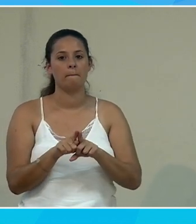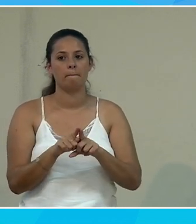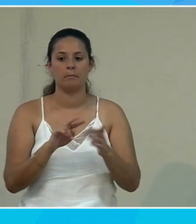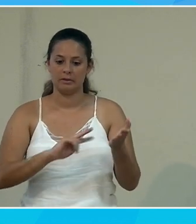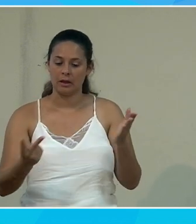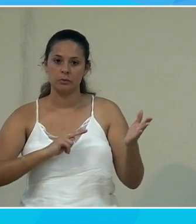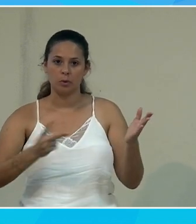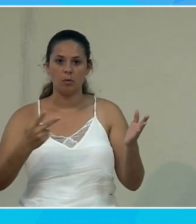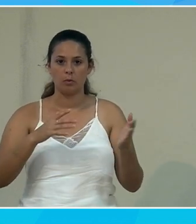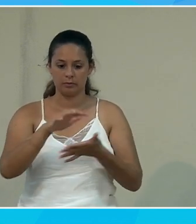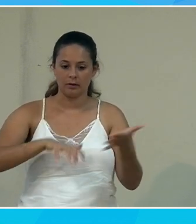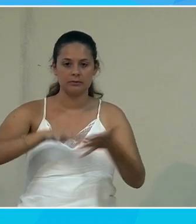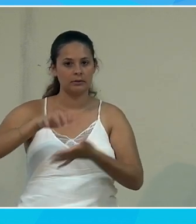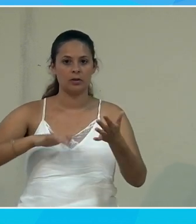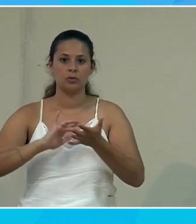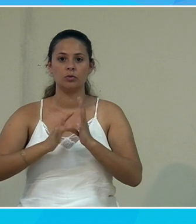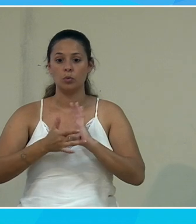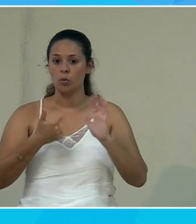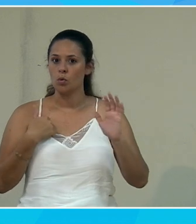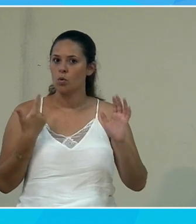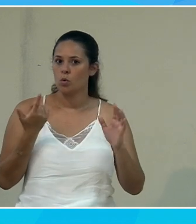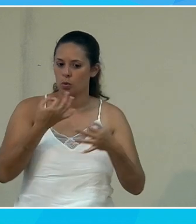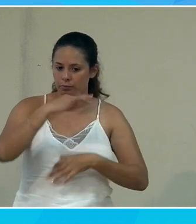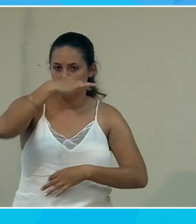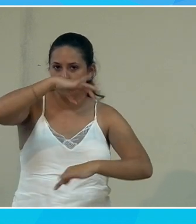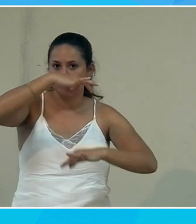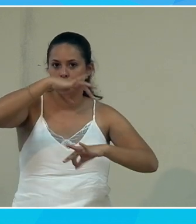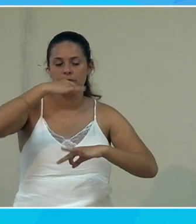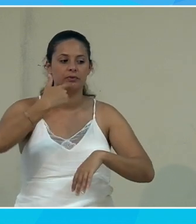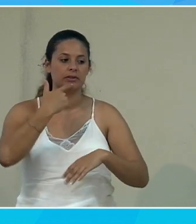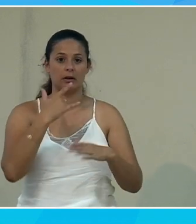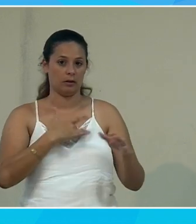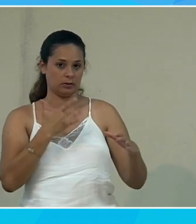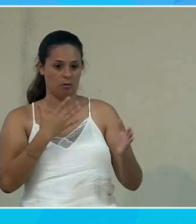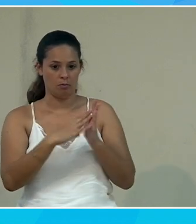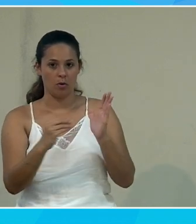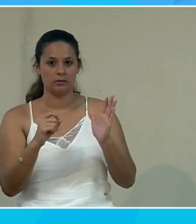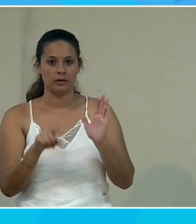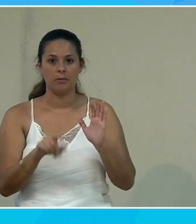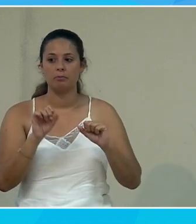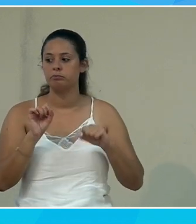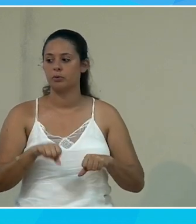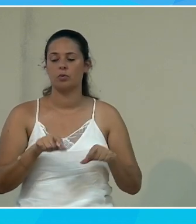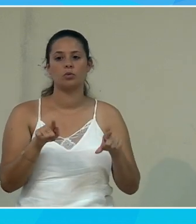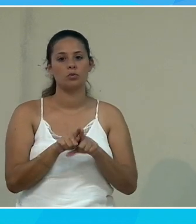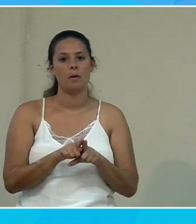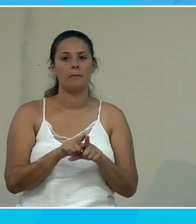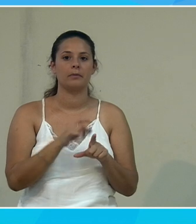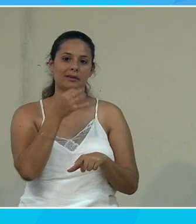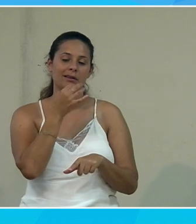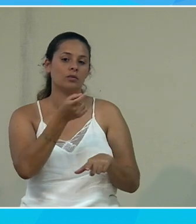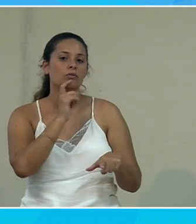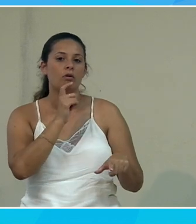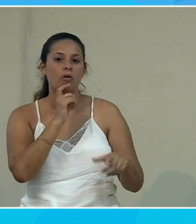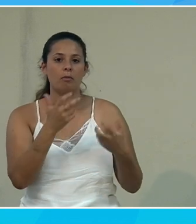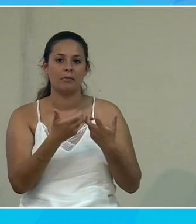la traduction textuelle de tout ce que je suis en train de dire alors c'est intéressant d'avoir ce mode là puisque ça permet on s'est dit tout à l'heure par